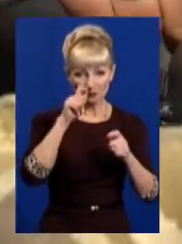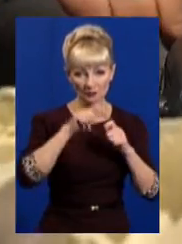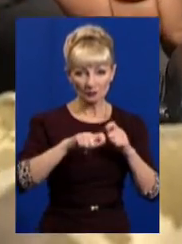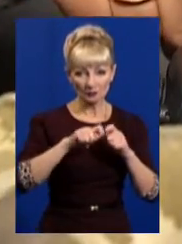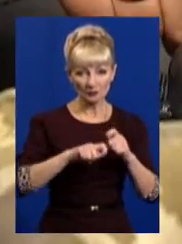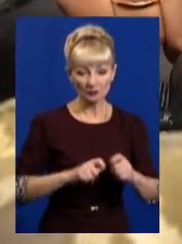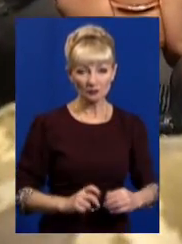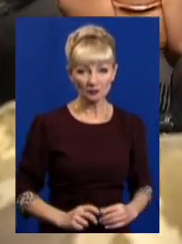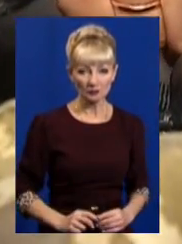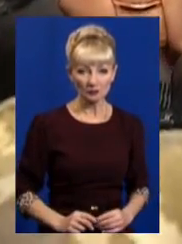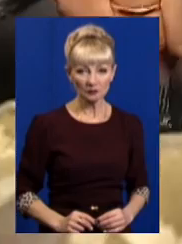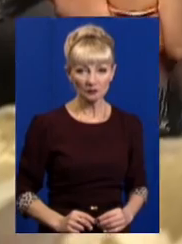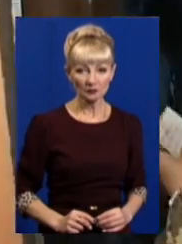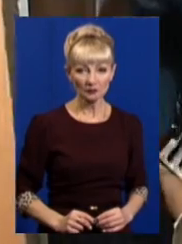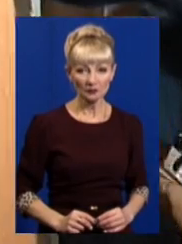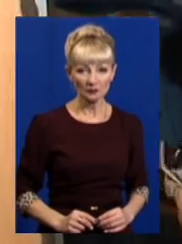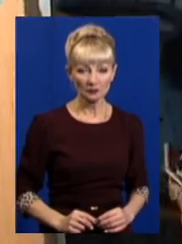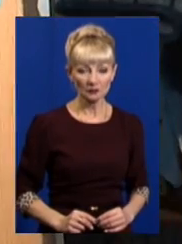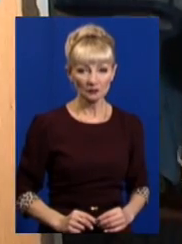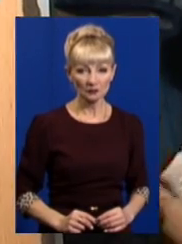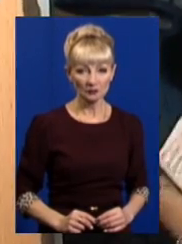Нагачками». «Я його вже походила».